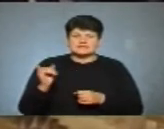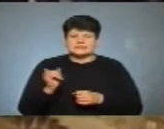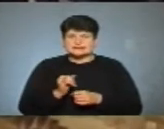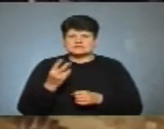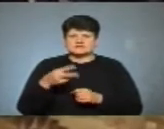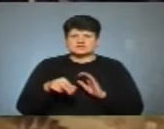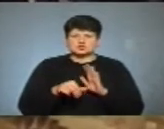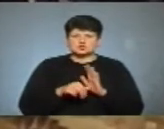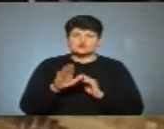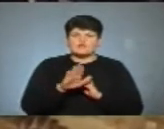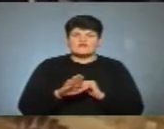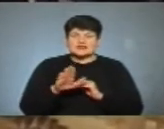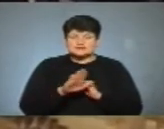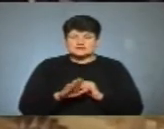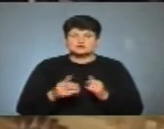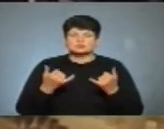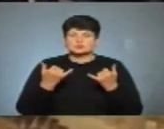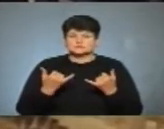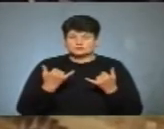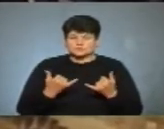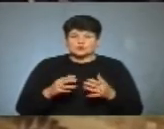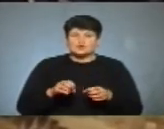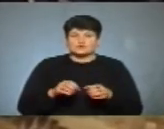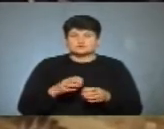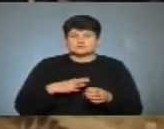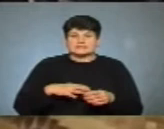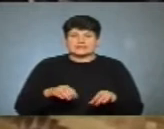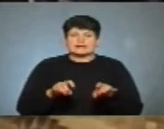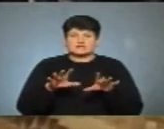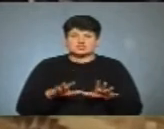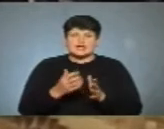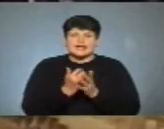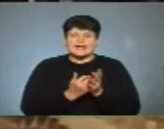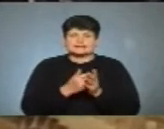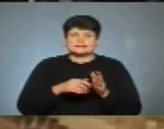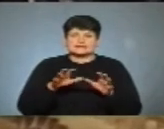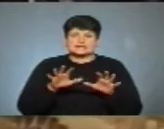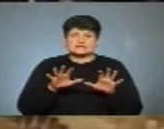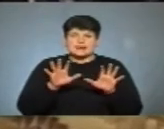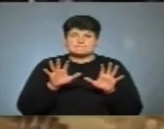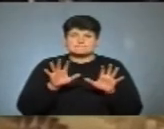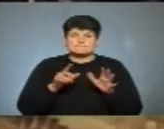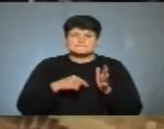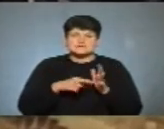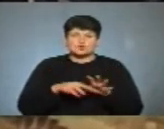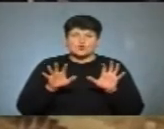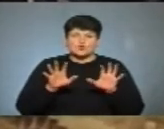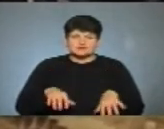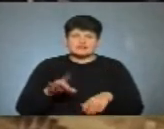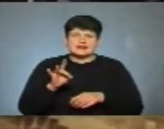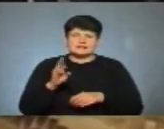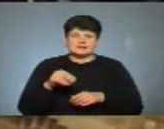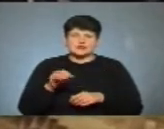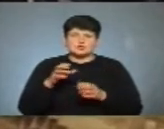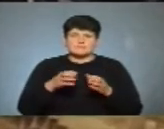вересня. Отже, сьогодні очікується і рішення щодо кандидата на посаду міського голови від радикальної партії, а